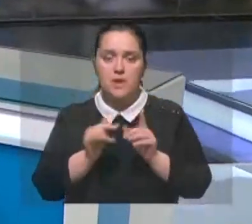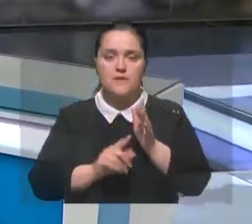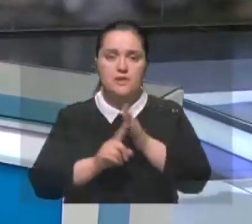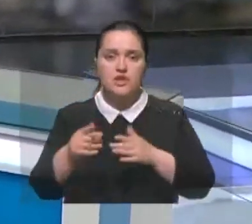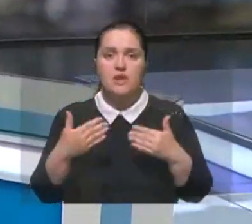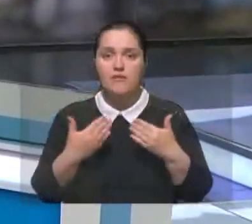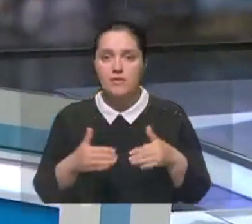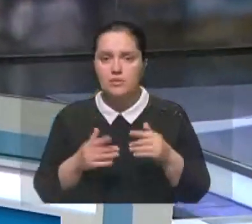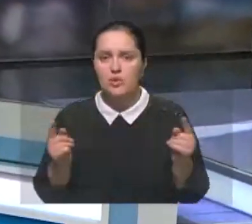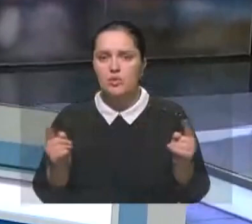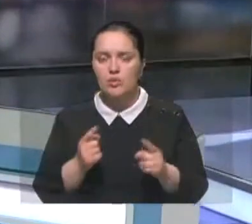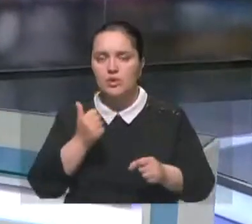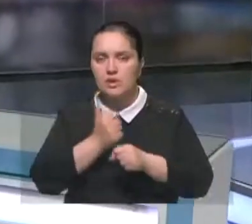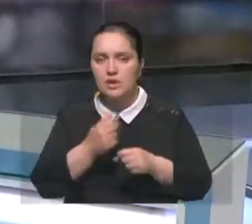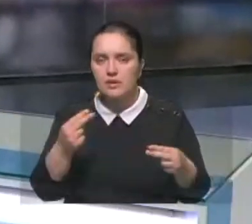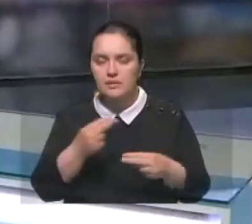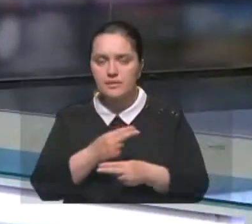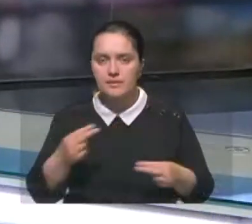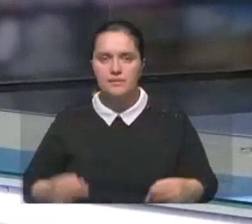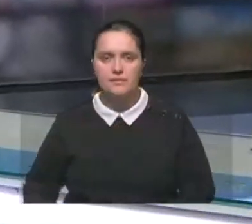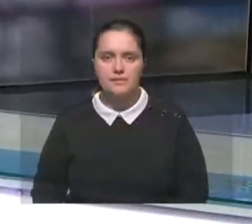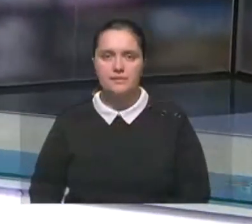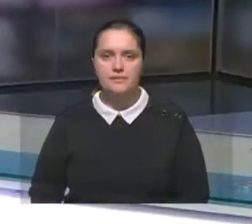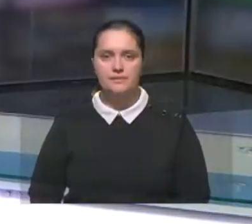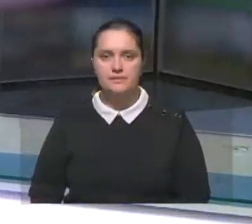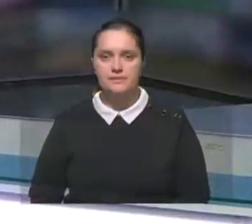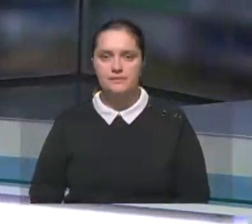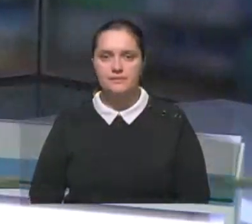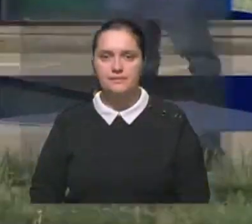обеспечивает Виктория Антонишина. И в начале выпуска коротко о главном.